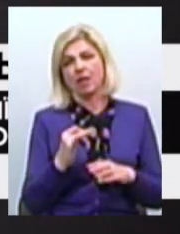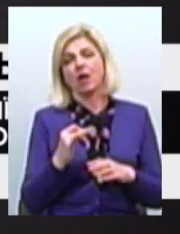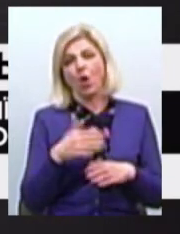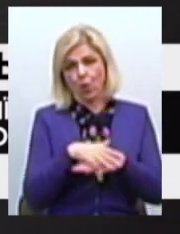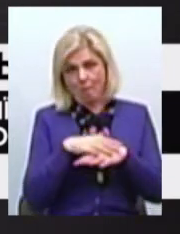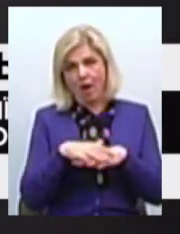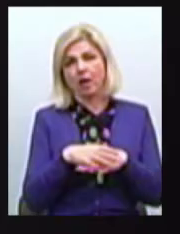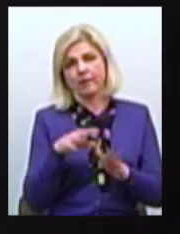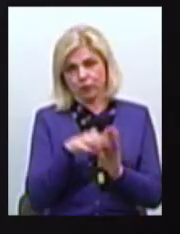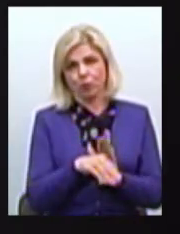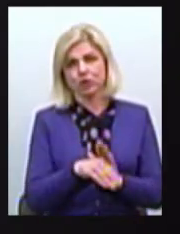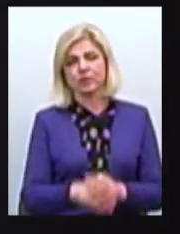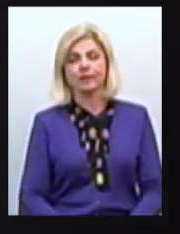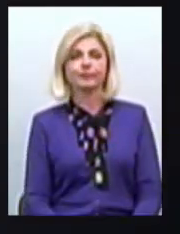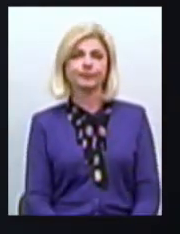числі Дякую